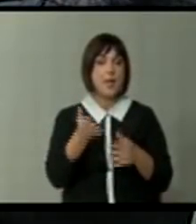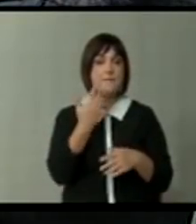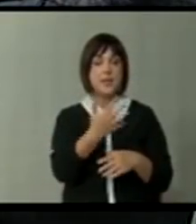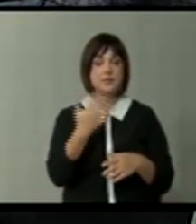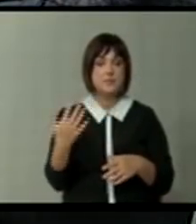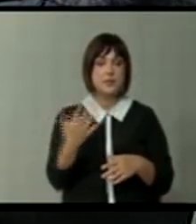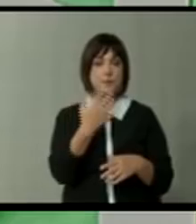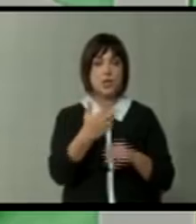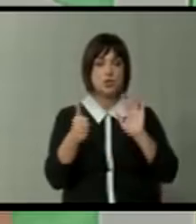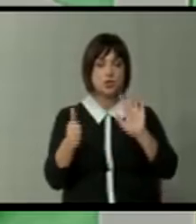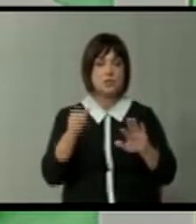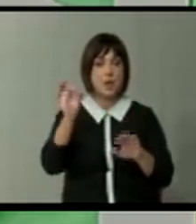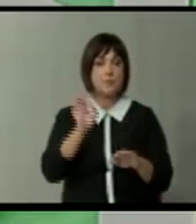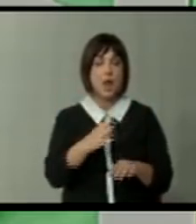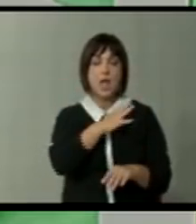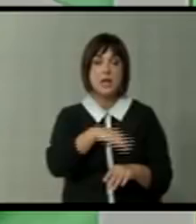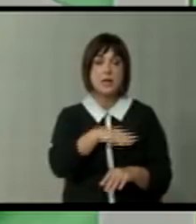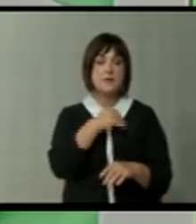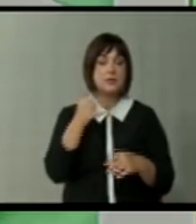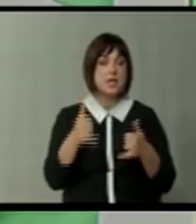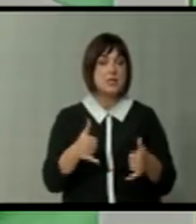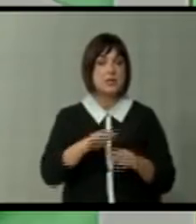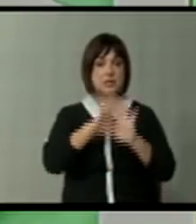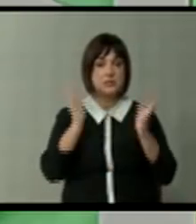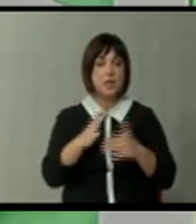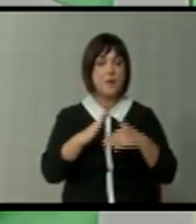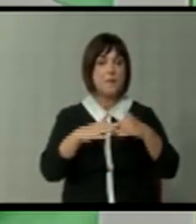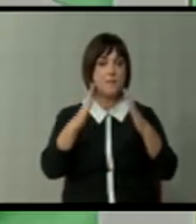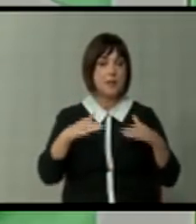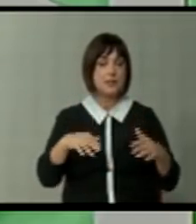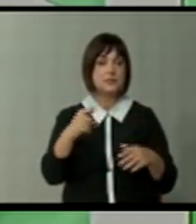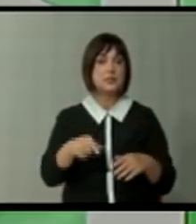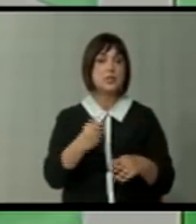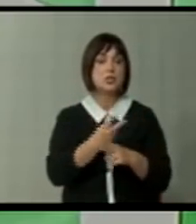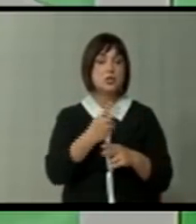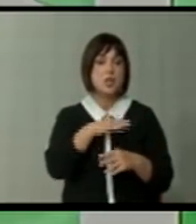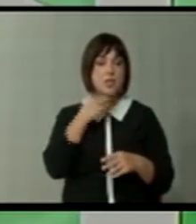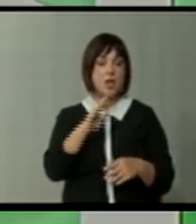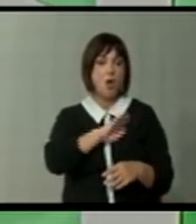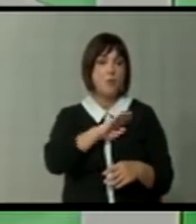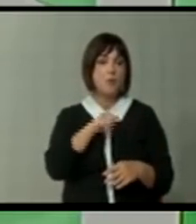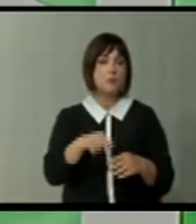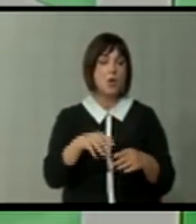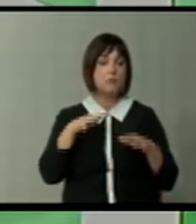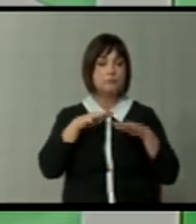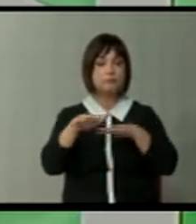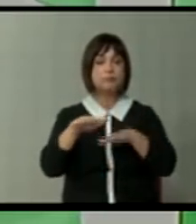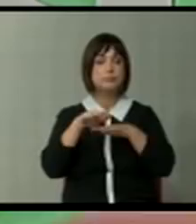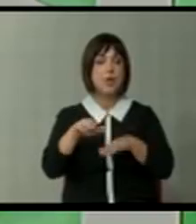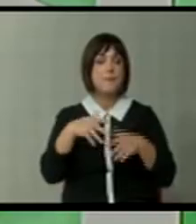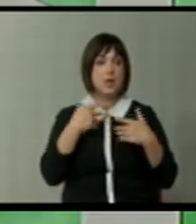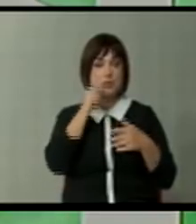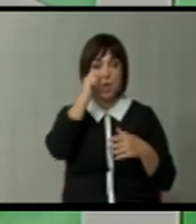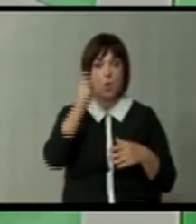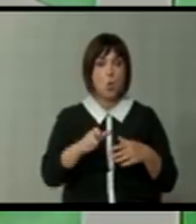-56%. Хрватска денеска од сите балкански земји е нај загрозена од миграциите на младите луѓе.